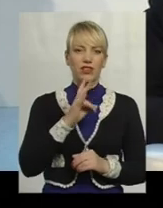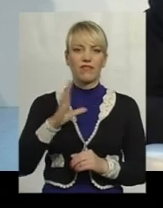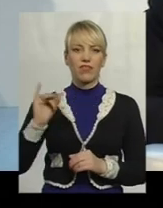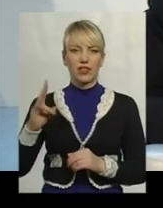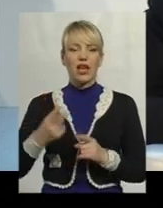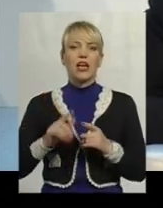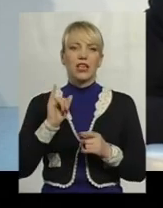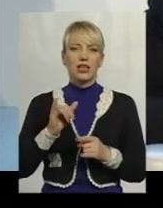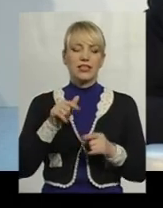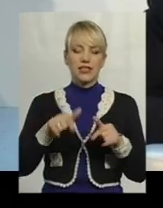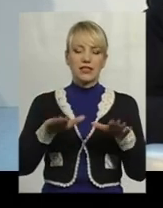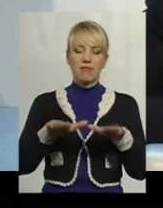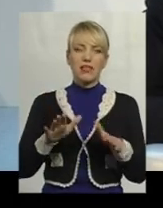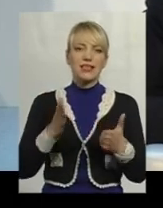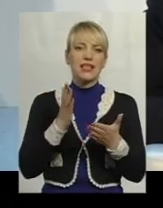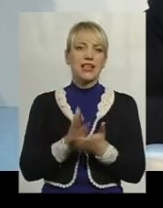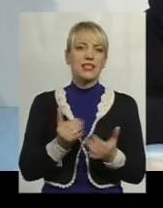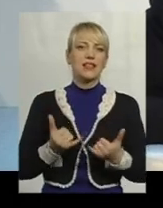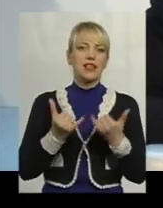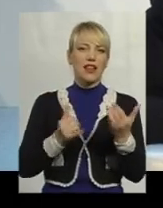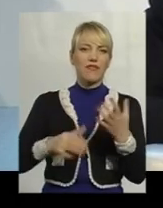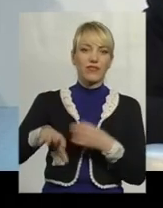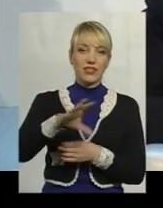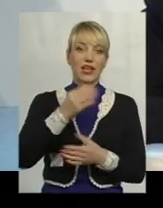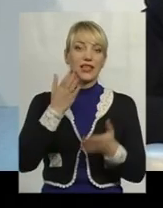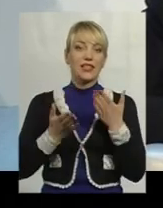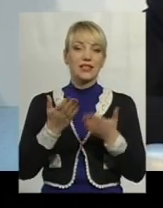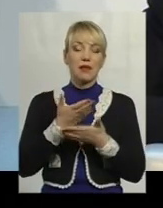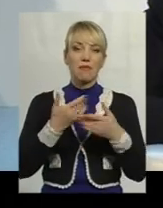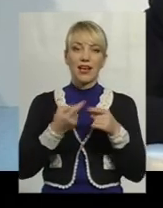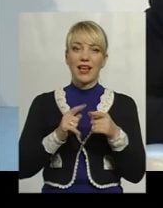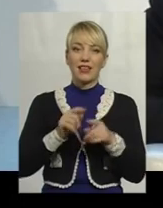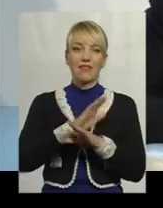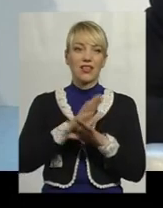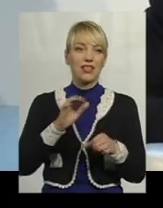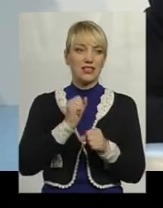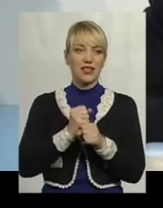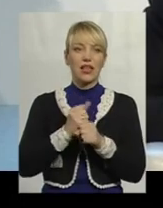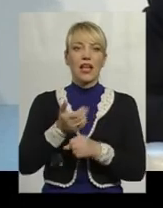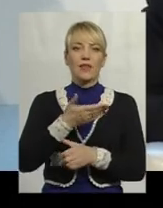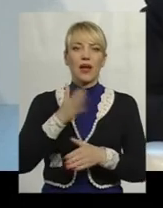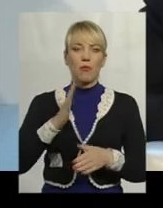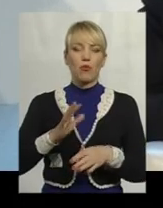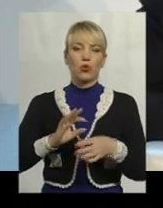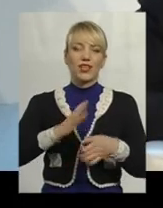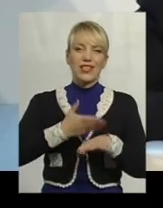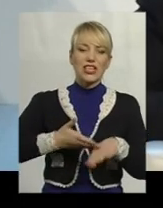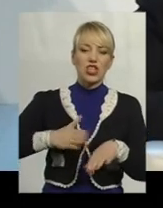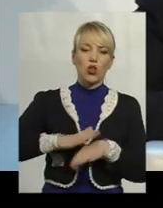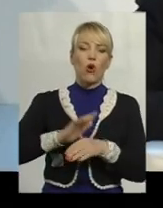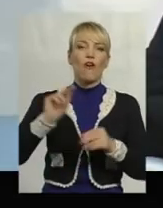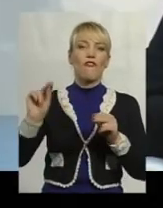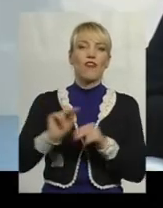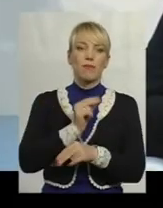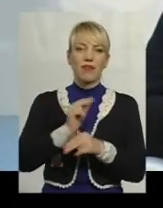місце абсолютно для всіх. Якщо ми цього не зробимо, нам буде дуже важливо відправити економічну ситуацію.